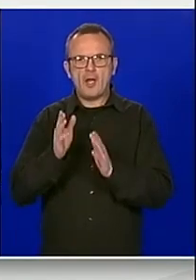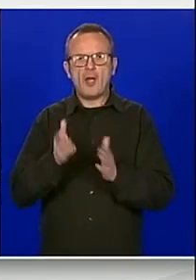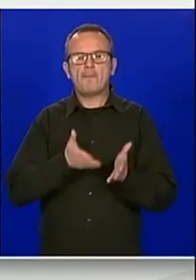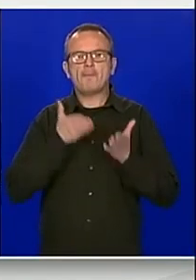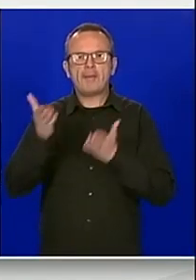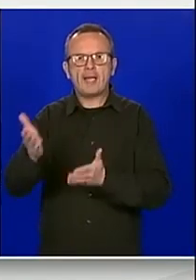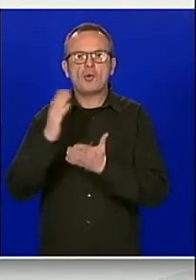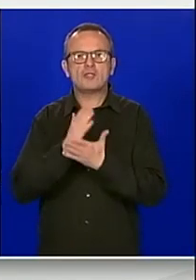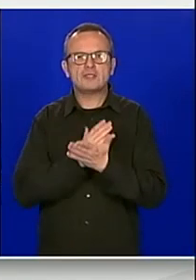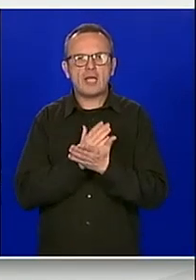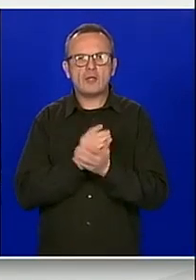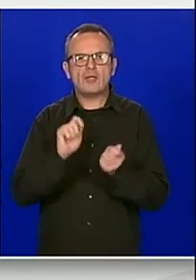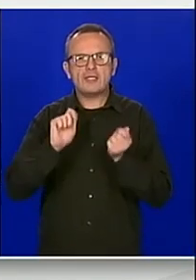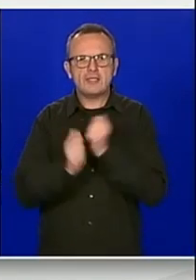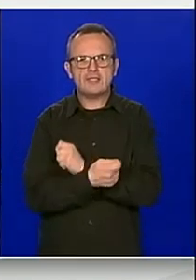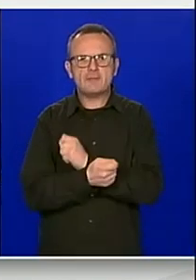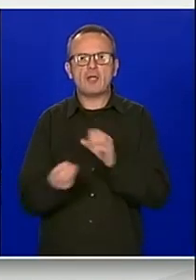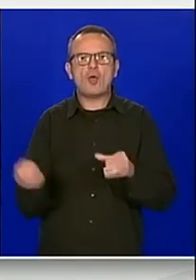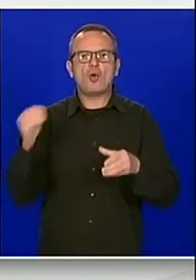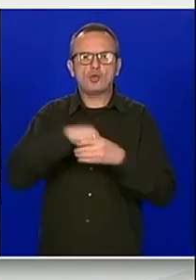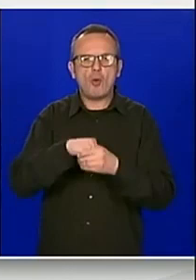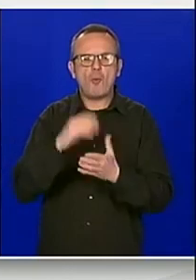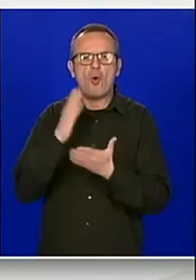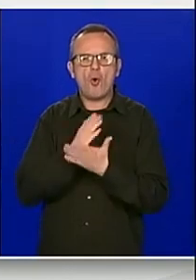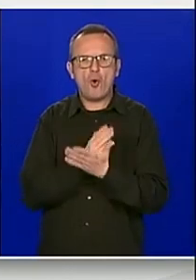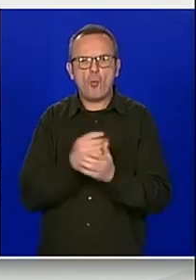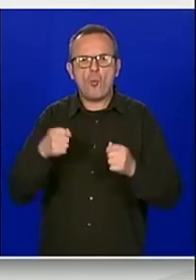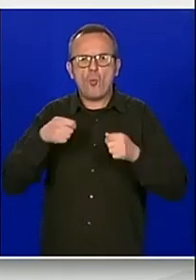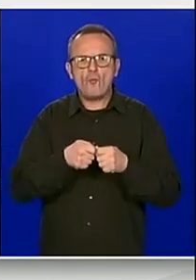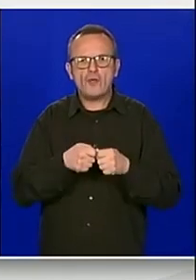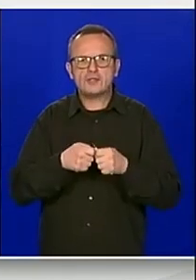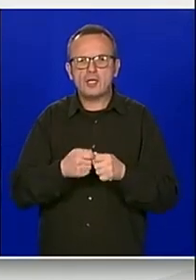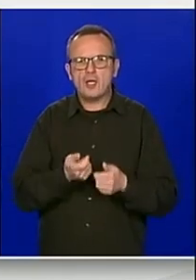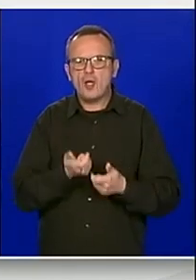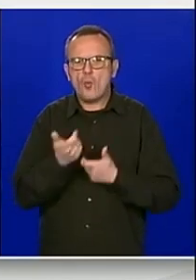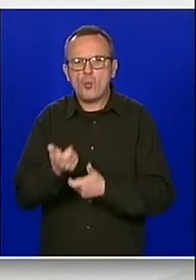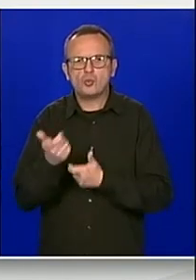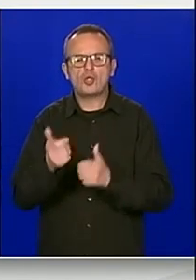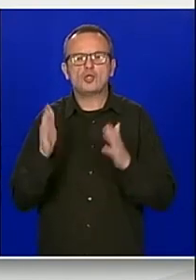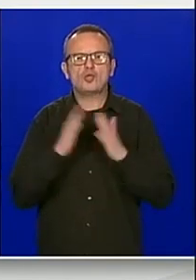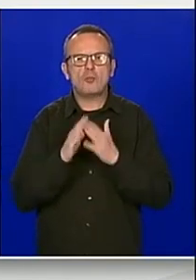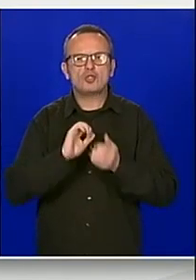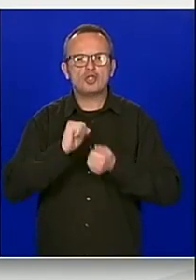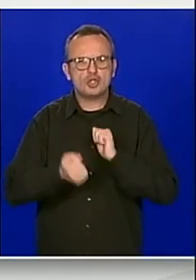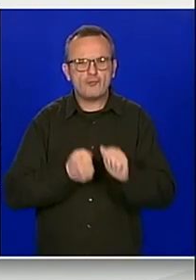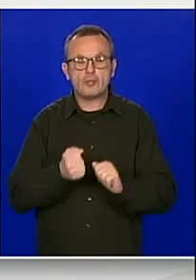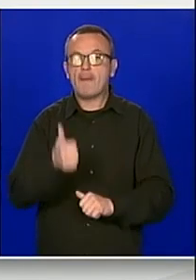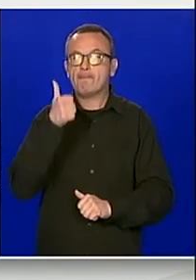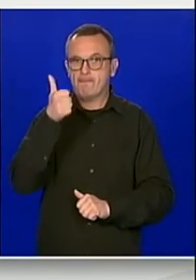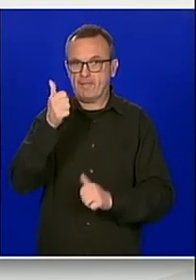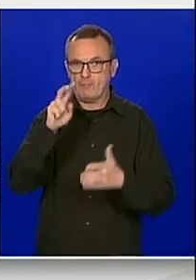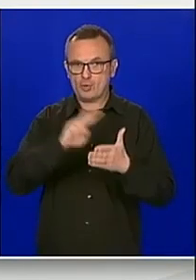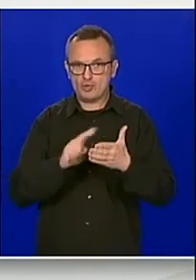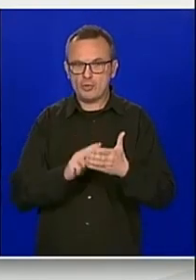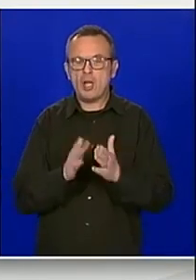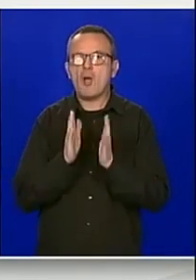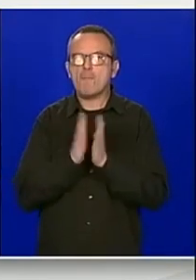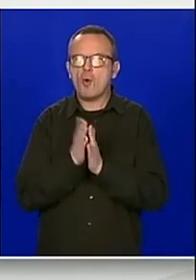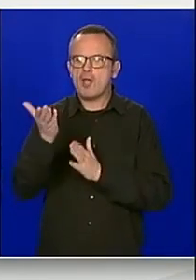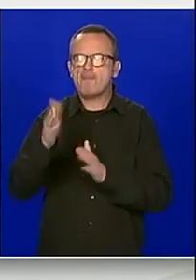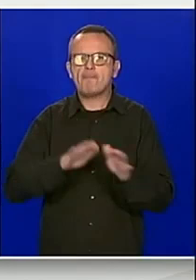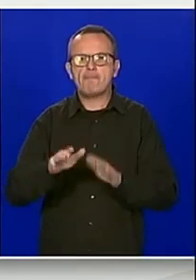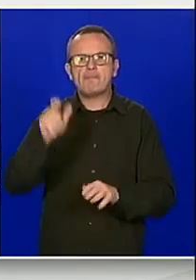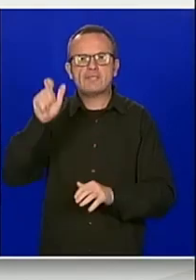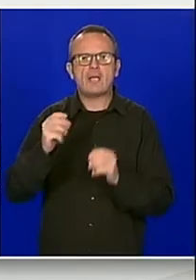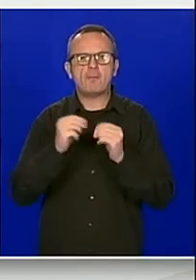prijedloga zakona o izmjenama i dopuni zakona o uzgoju domaćih životinja. Prvo čitanje. Molim ministricu Vučković da nas izvijesti.